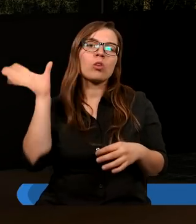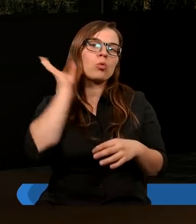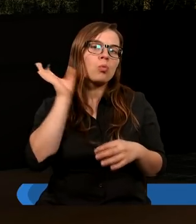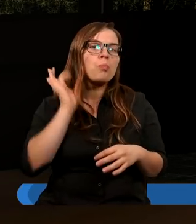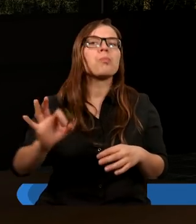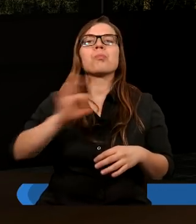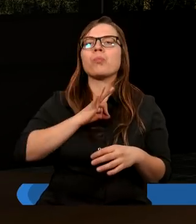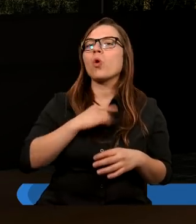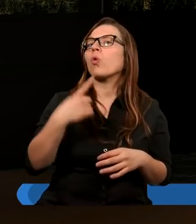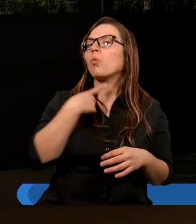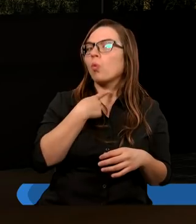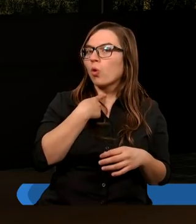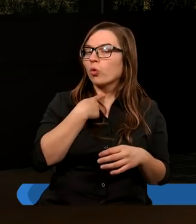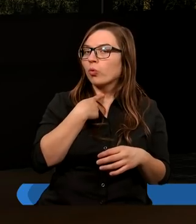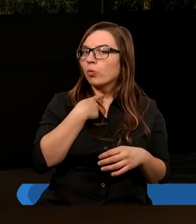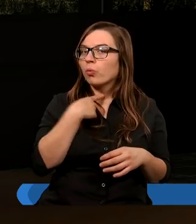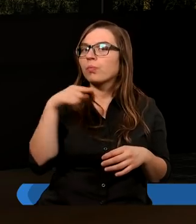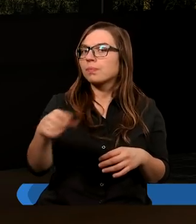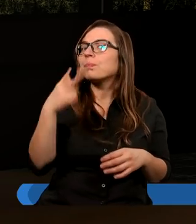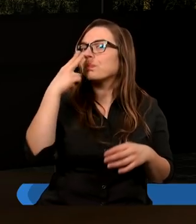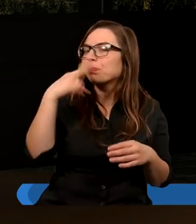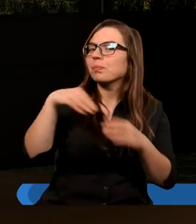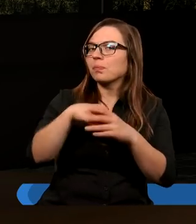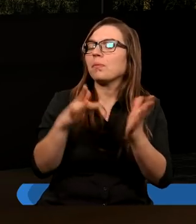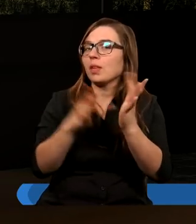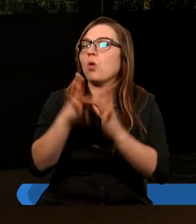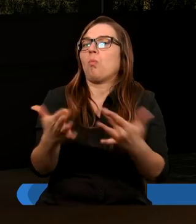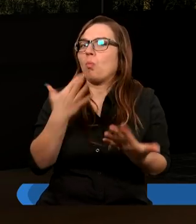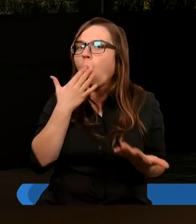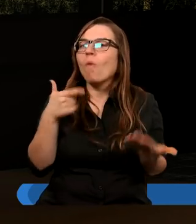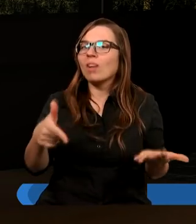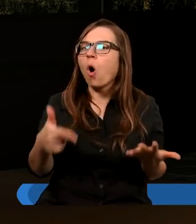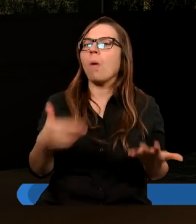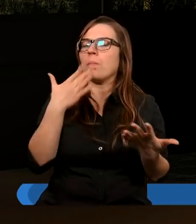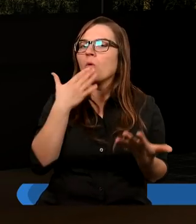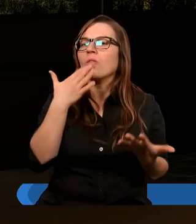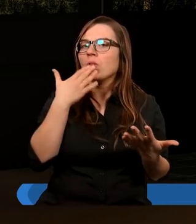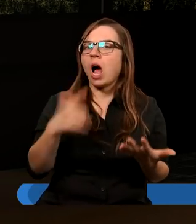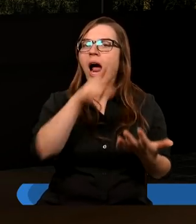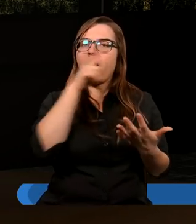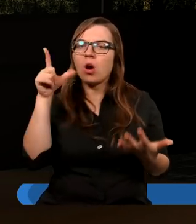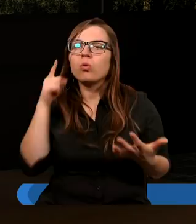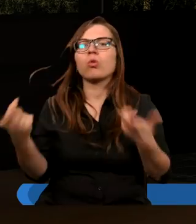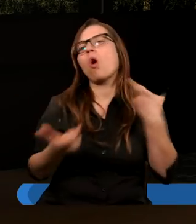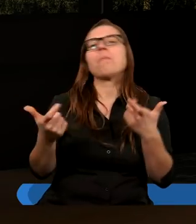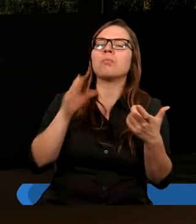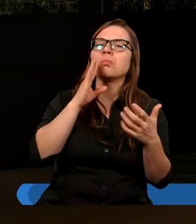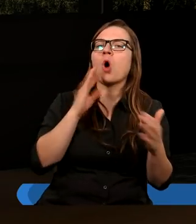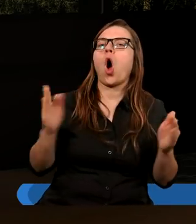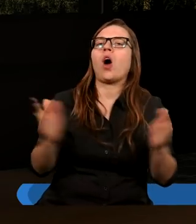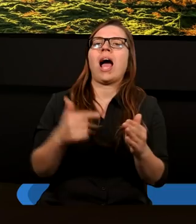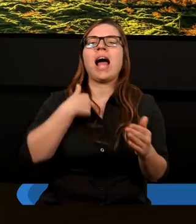mojego głosu. To sam Chrystus o tym mówi, a ludzie robią ograniczenia.